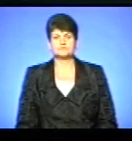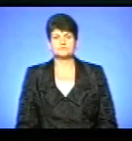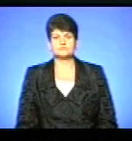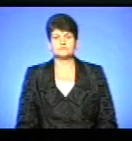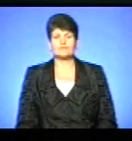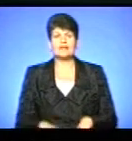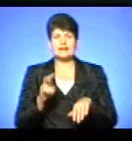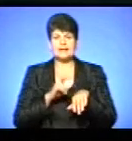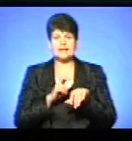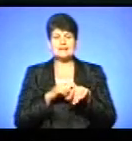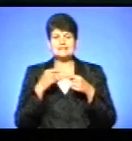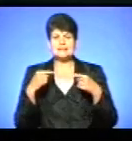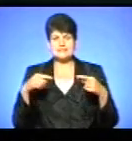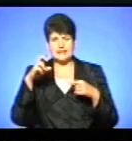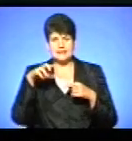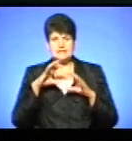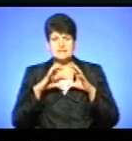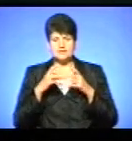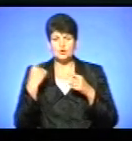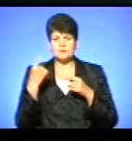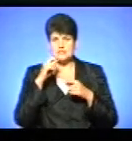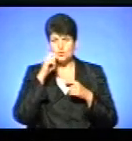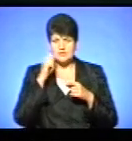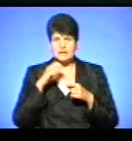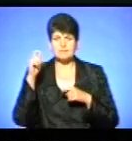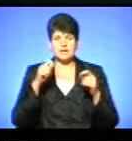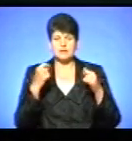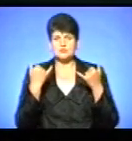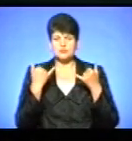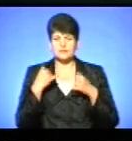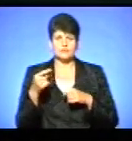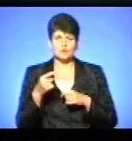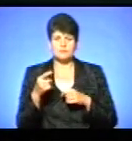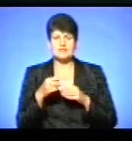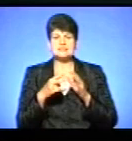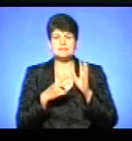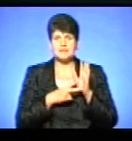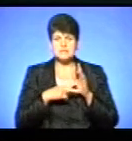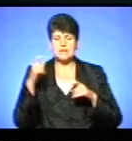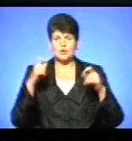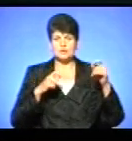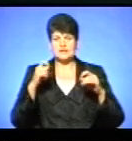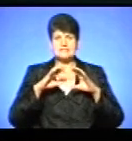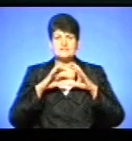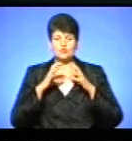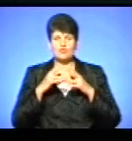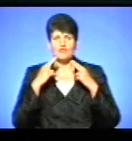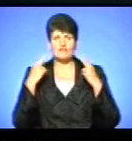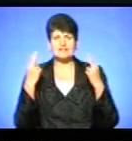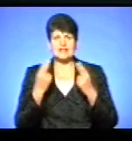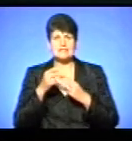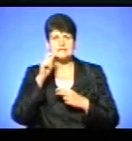Лікарі з різних країн світу та областей України приїхали сьогодні у Тернопіль на 17-й Конгрес Світової Федерації